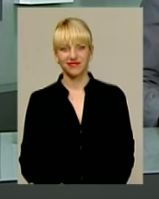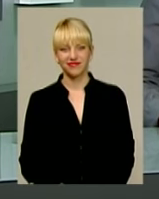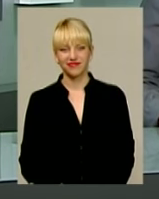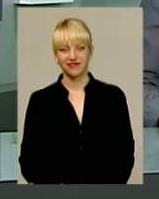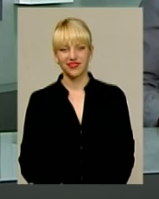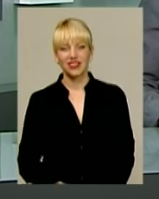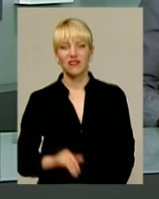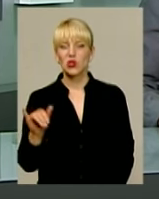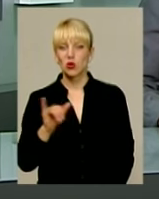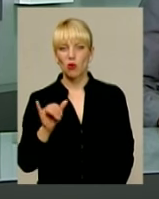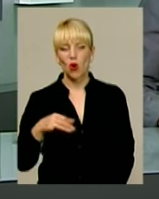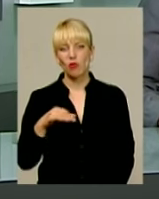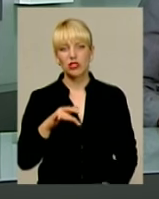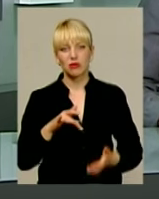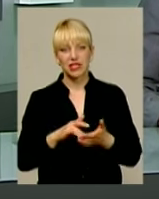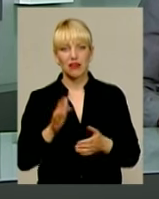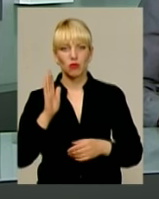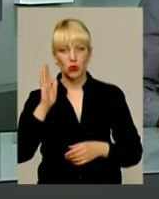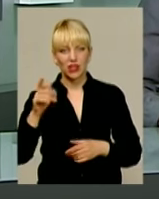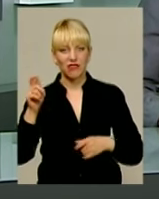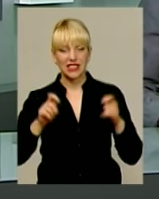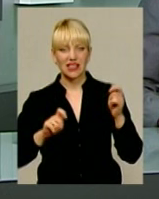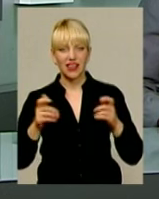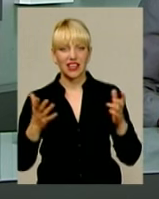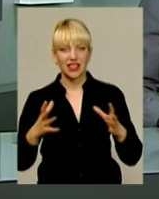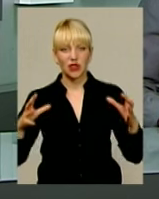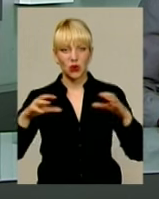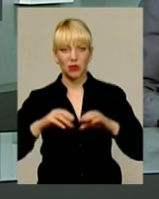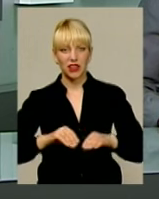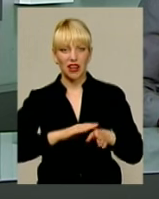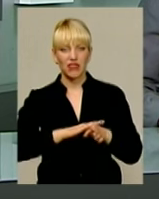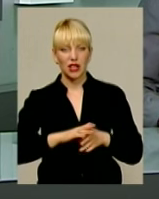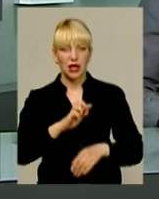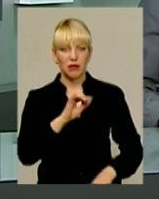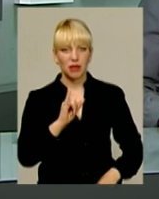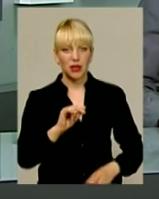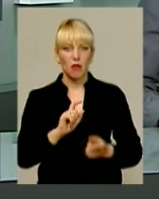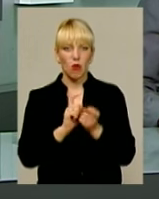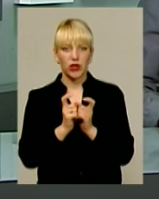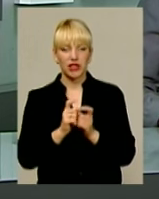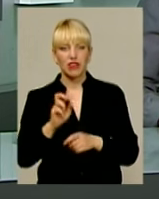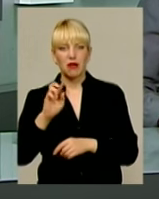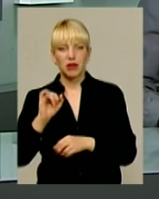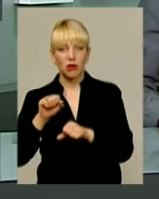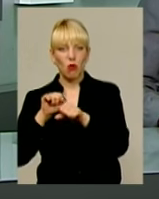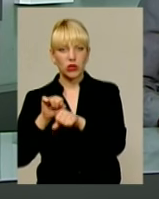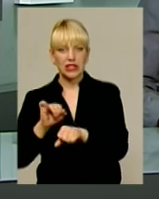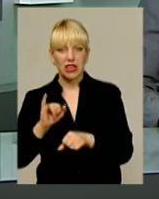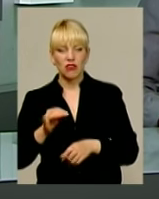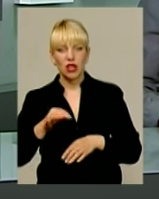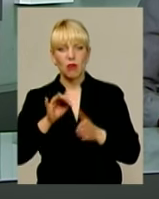У суботу в обазному центрі відбудеться фестиваль, який об'єднає виконавців бій-боїв та біт-боксерів і